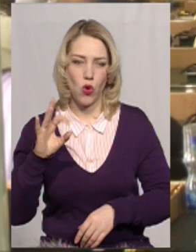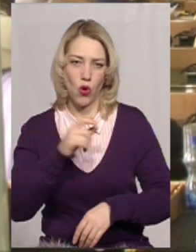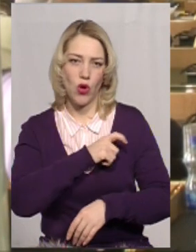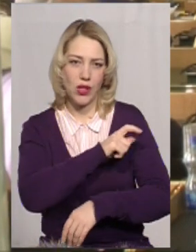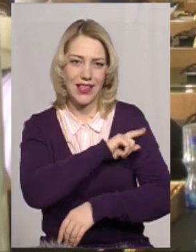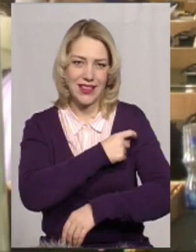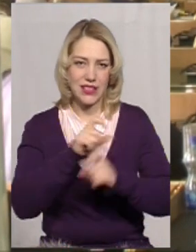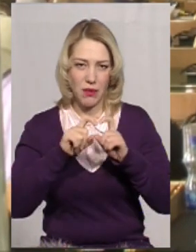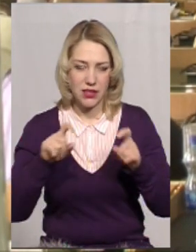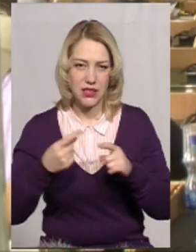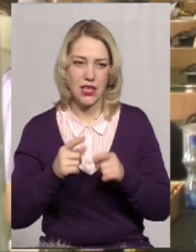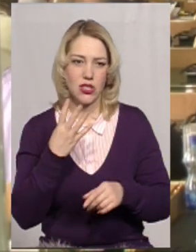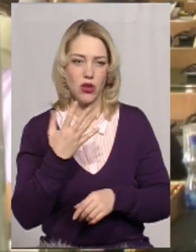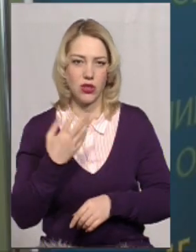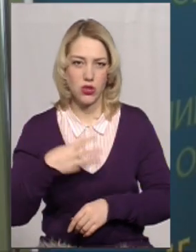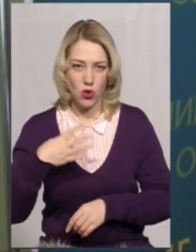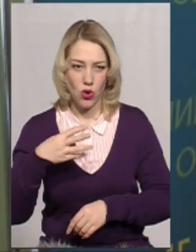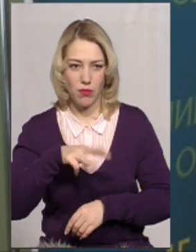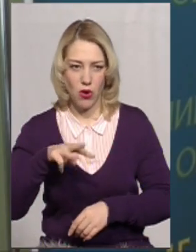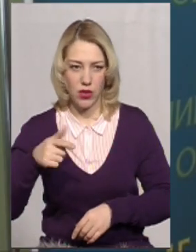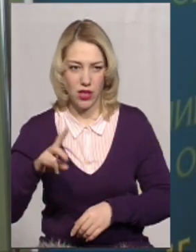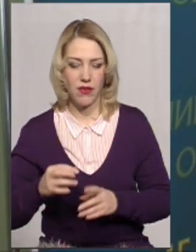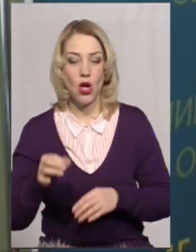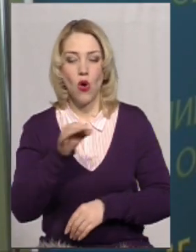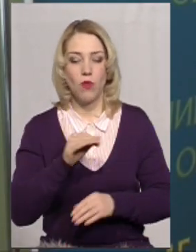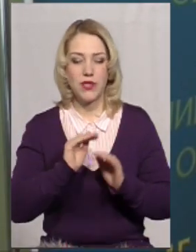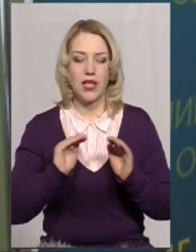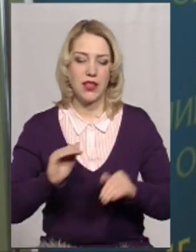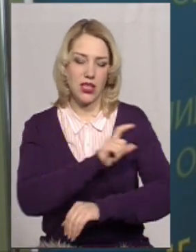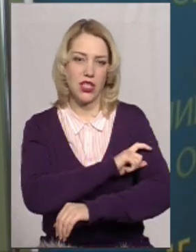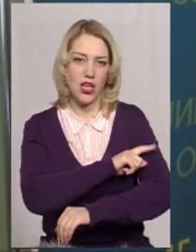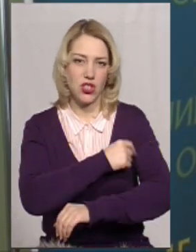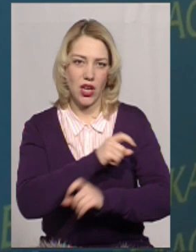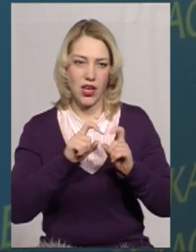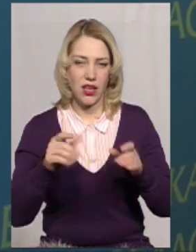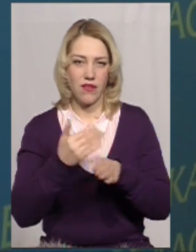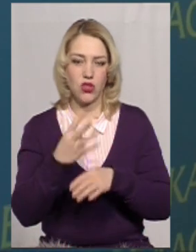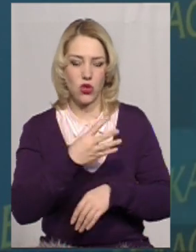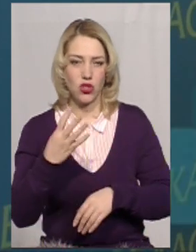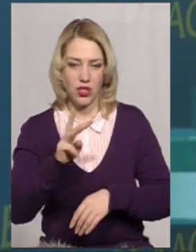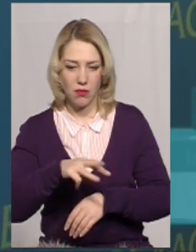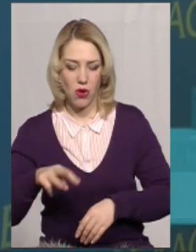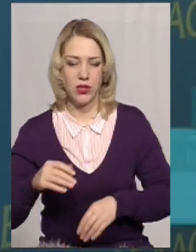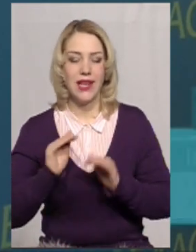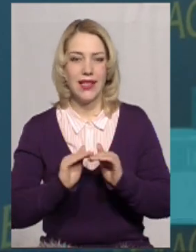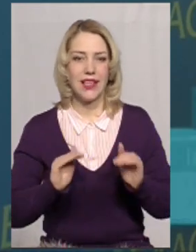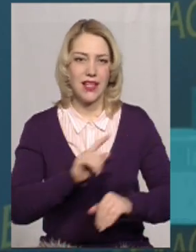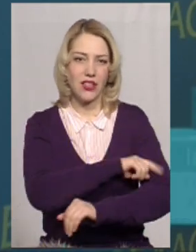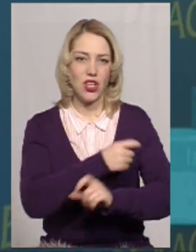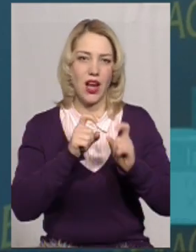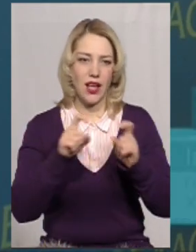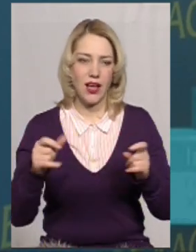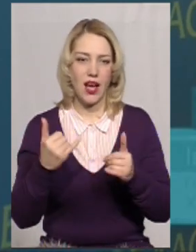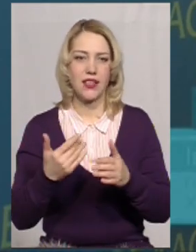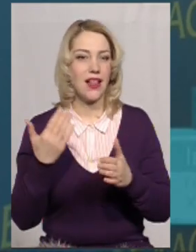постійної комісії з питань бюджету продовжує. Обласна дитяча лікарня – ми виділили 44 мільйони. Дитячу лікарню, яка сьогодні є не на